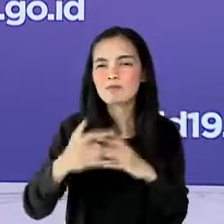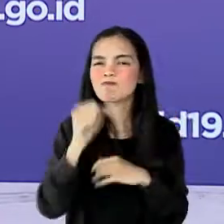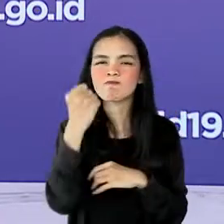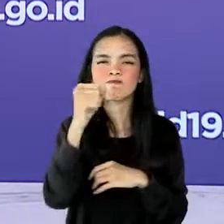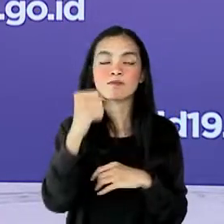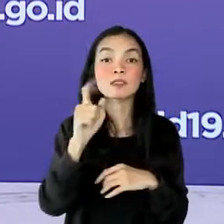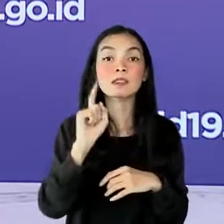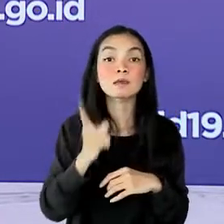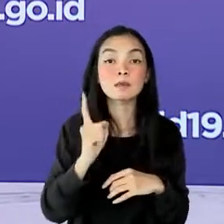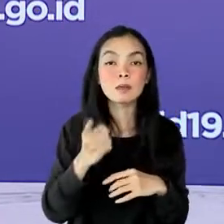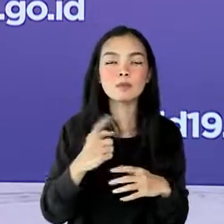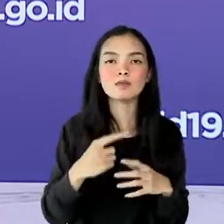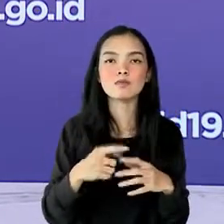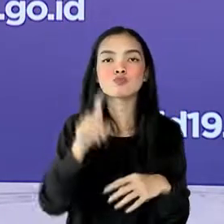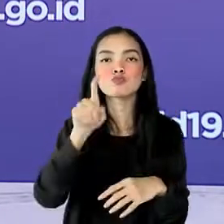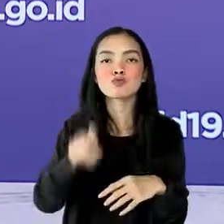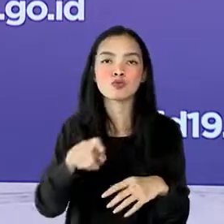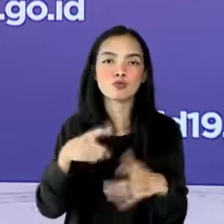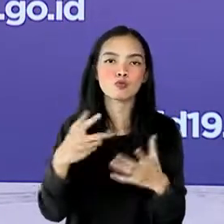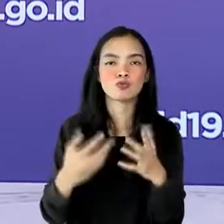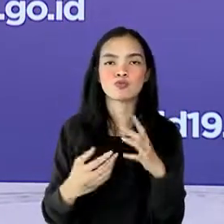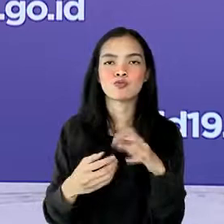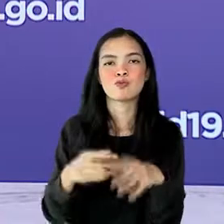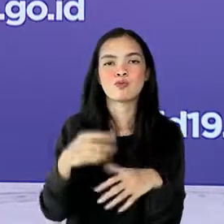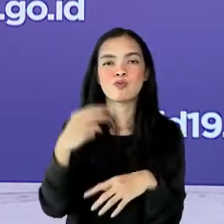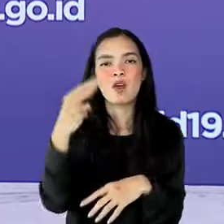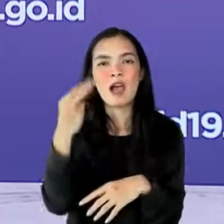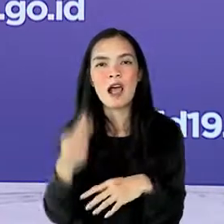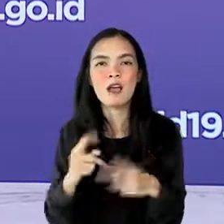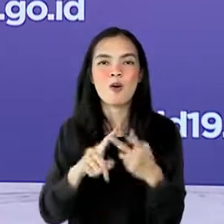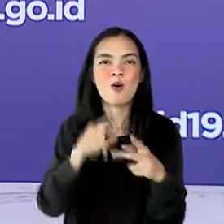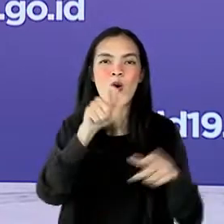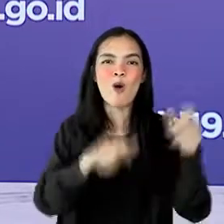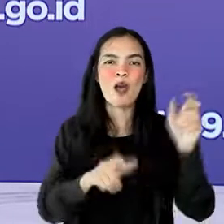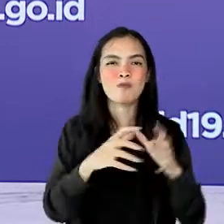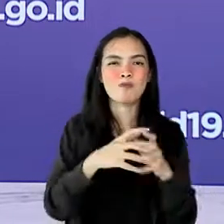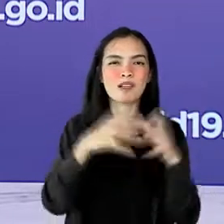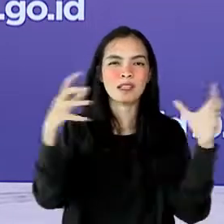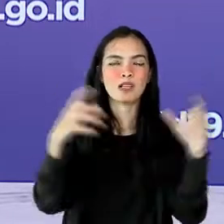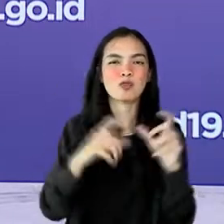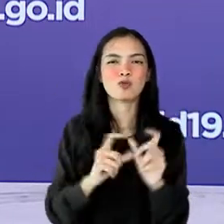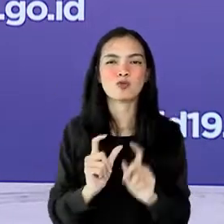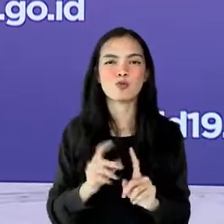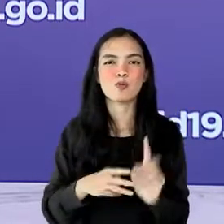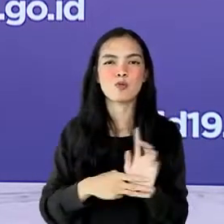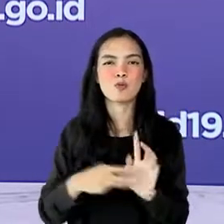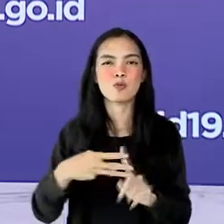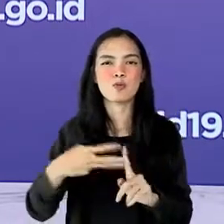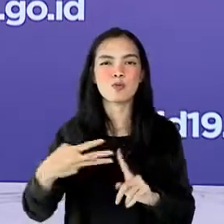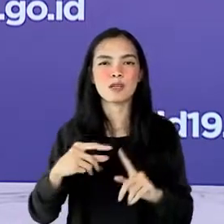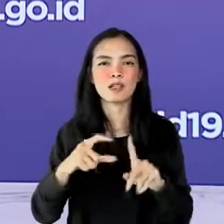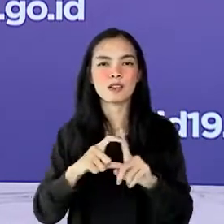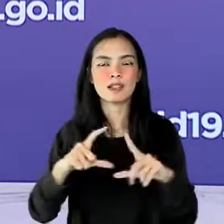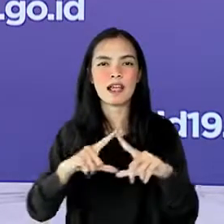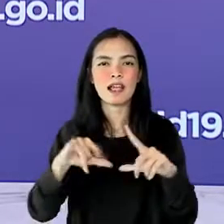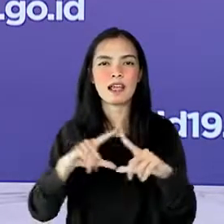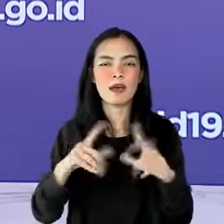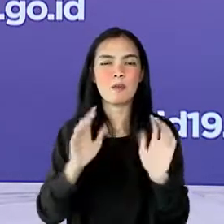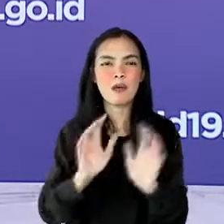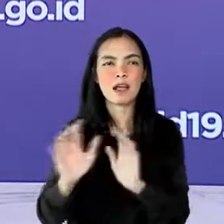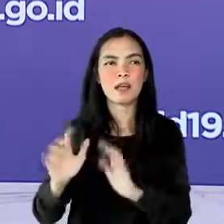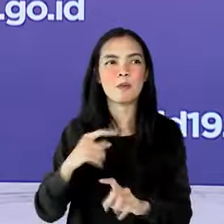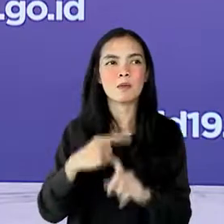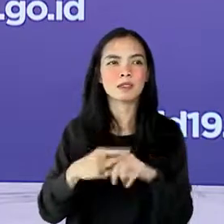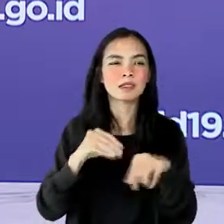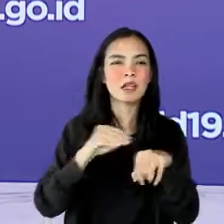karena membutuhkan sumber daya yang sangat besar dengan risiko korban jiwa yang terlalu tinggi serta berdampak